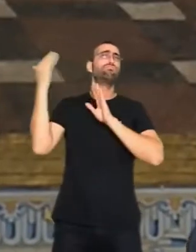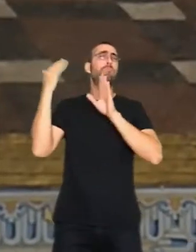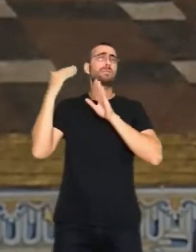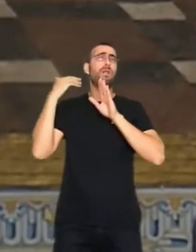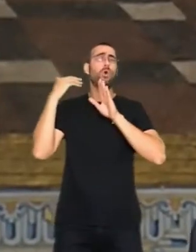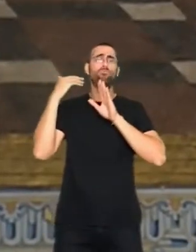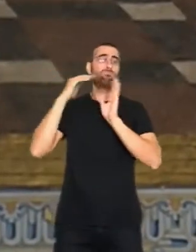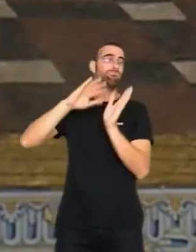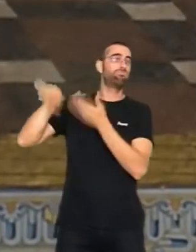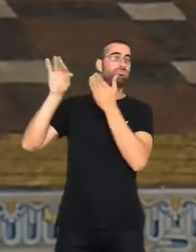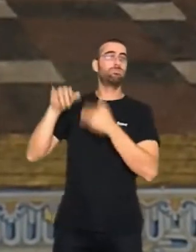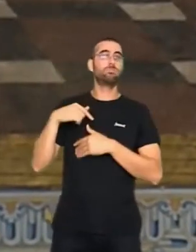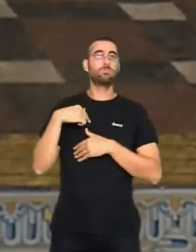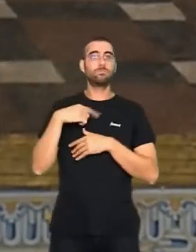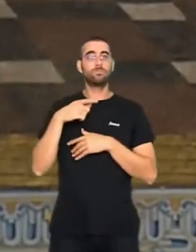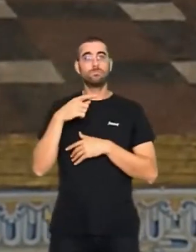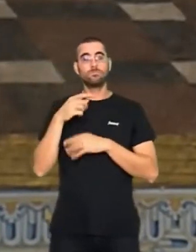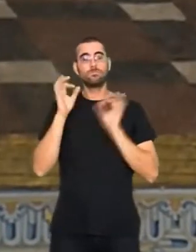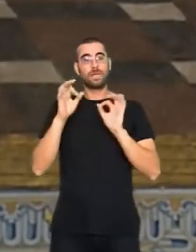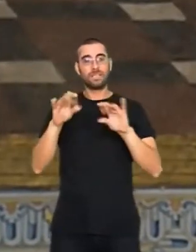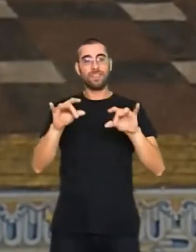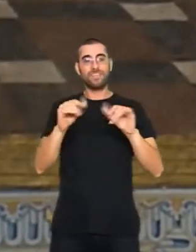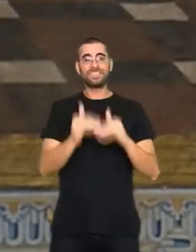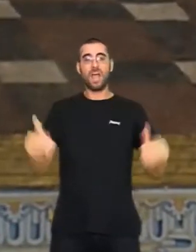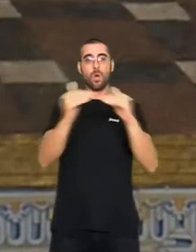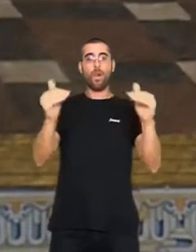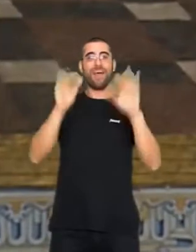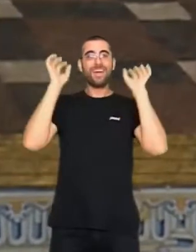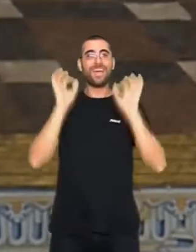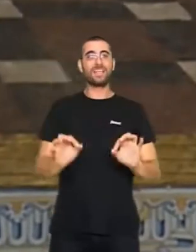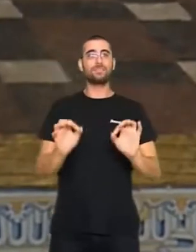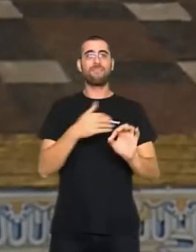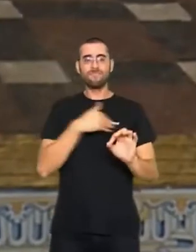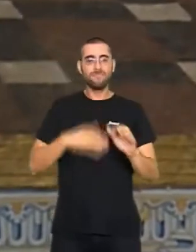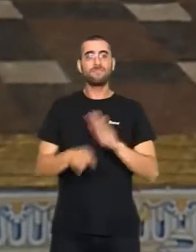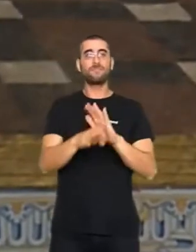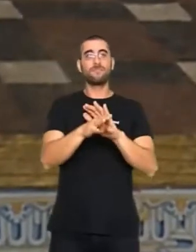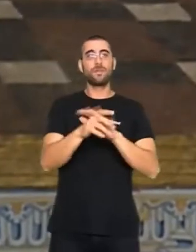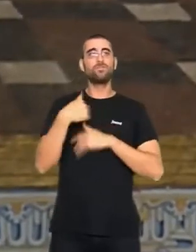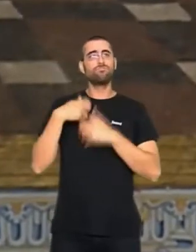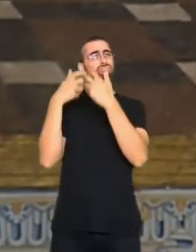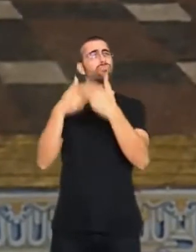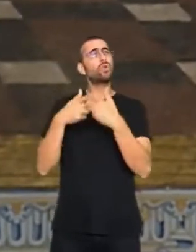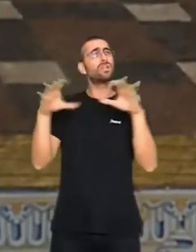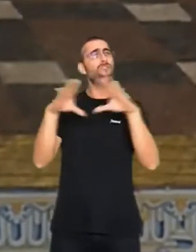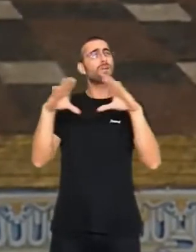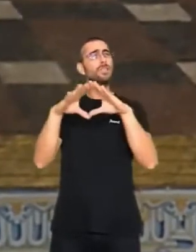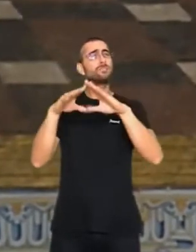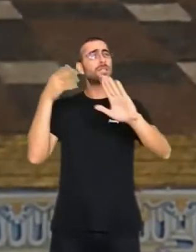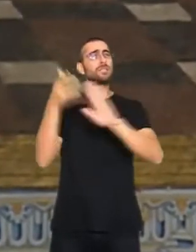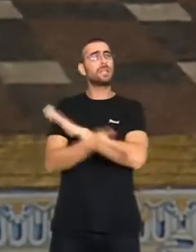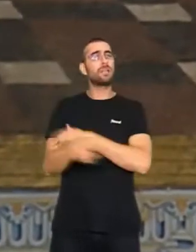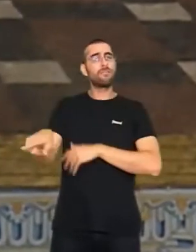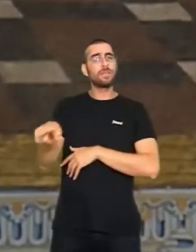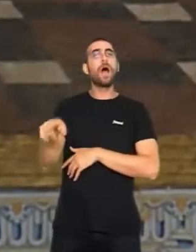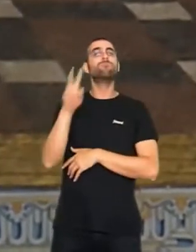ressuscitar, som i hem de continuar sent una terra d'igualtat. Estic convençut que la lluita del feminisme és l'espill on